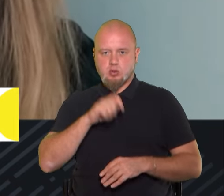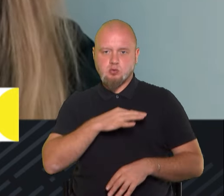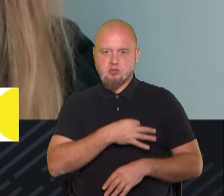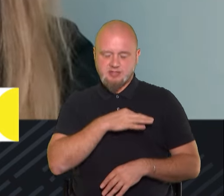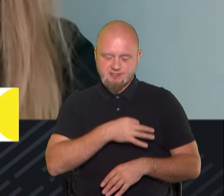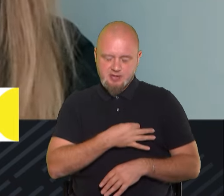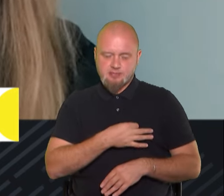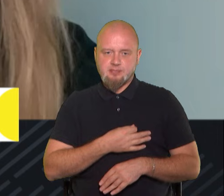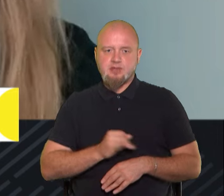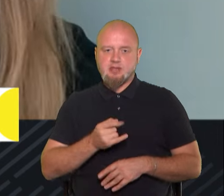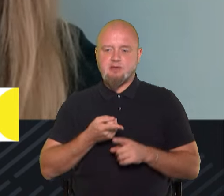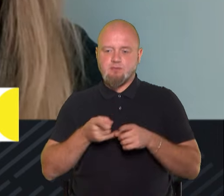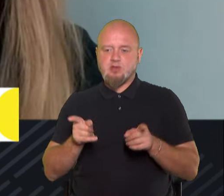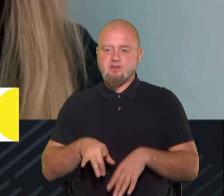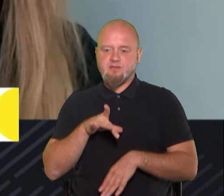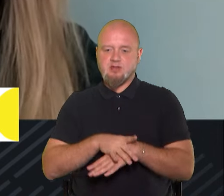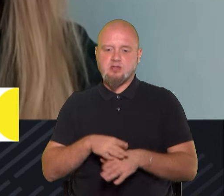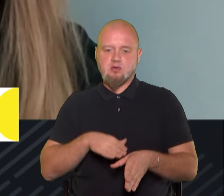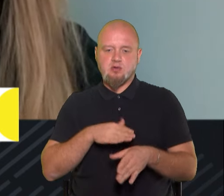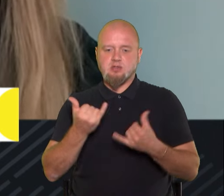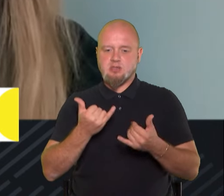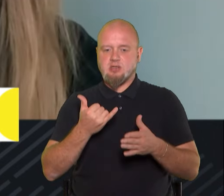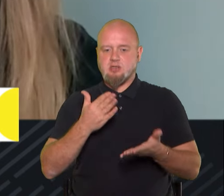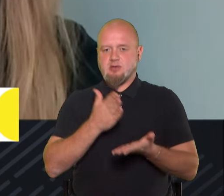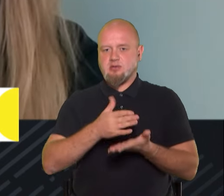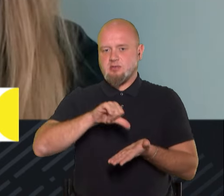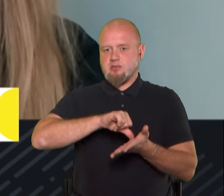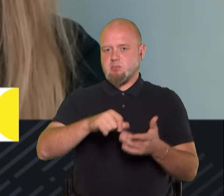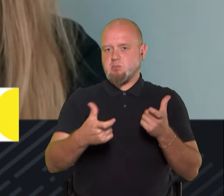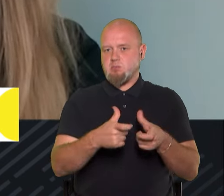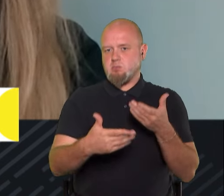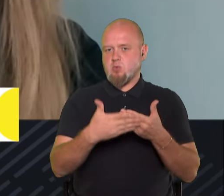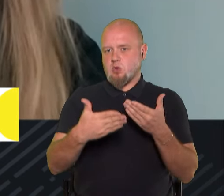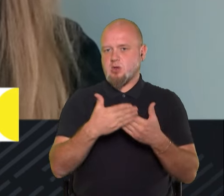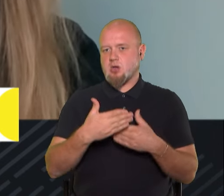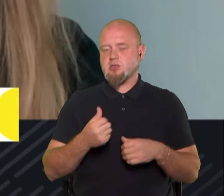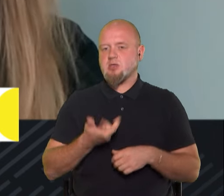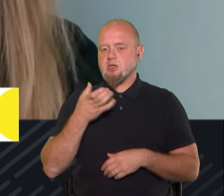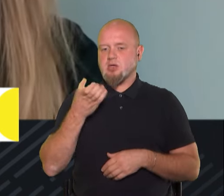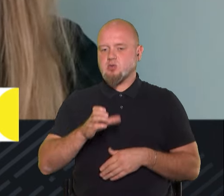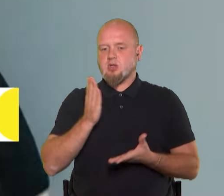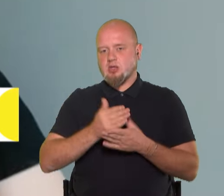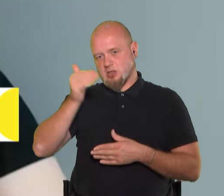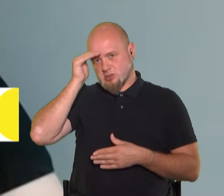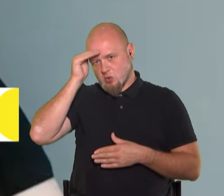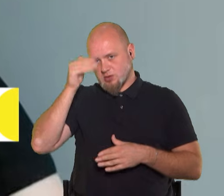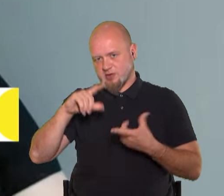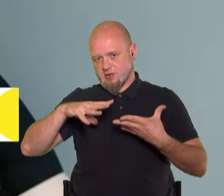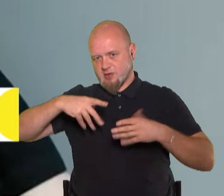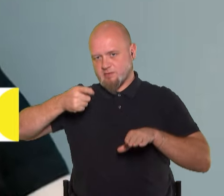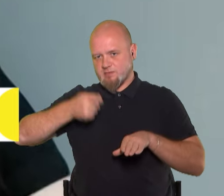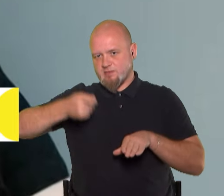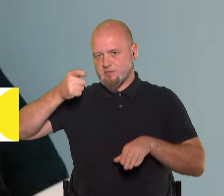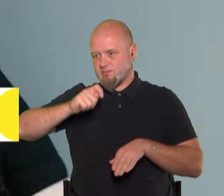слідства і вони фактично відбувають покарання. Кілька сотень є заочних вироків, саме ці